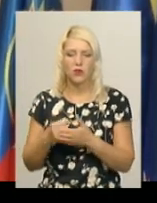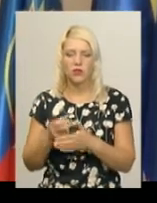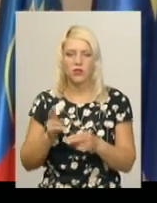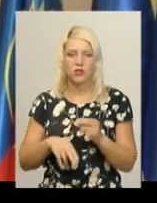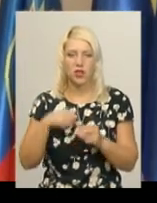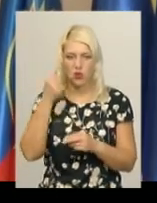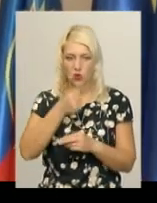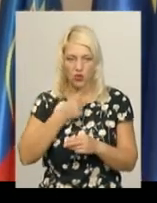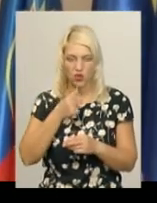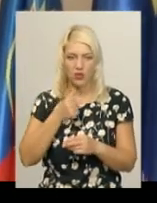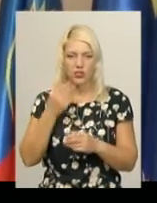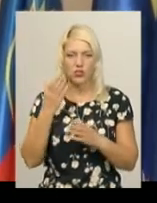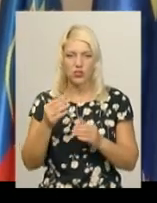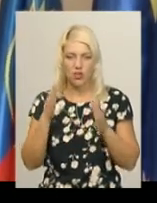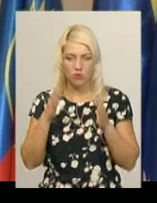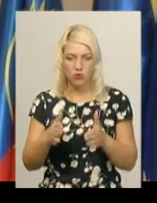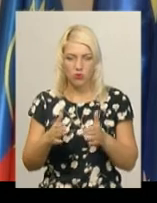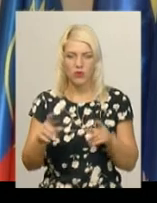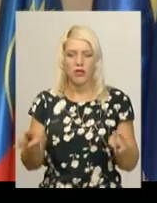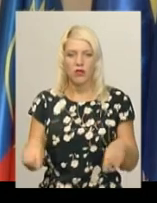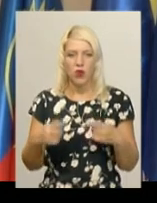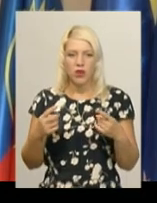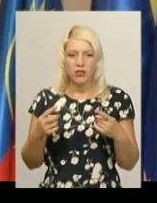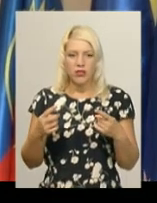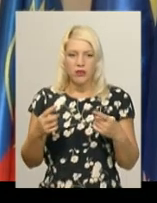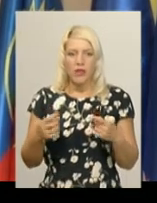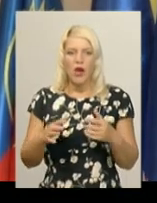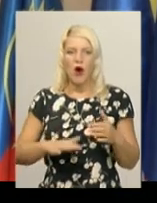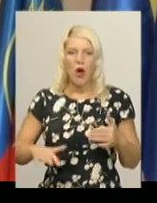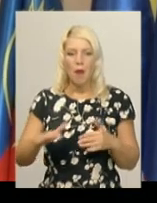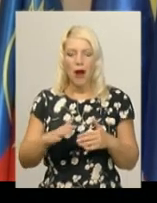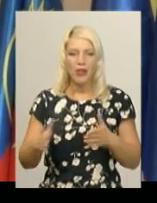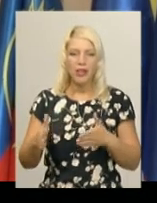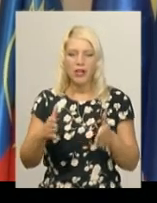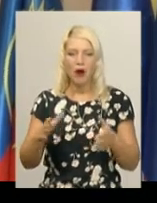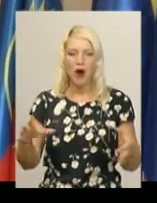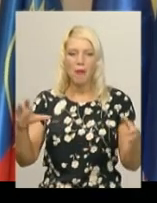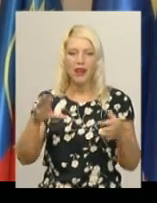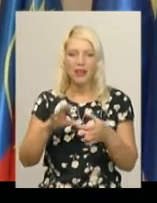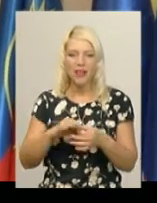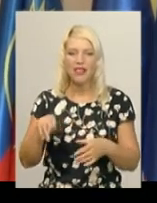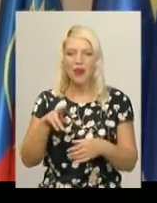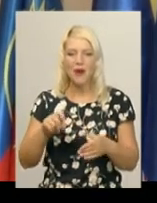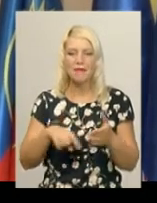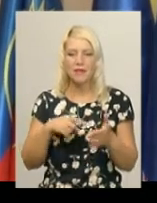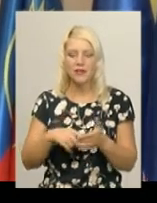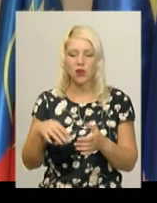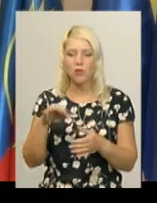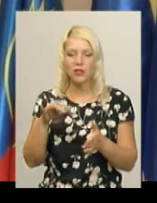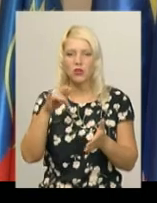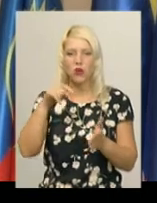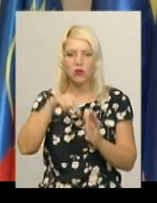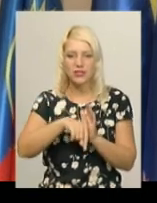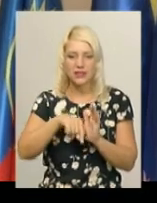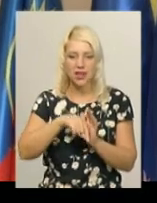назвав вище, ще будуть створені громади, шляхом приєднання до міста обласного значення, або взагалі до